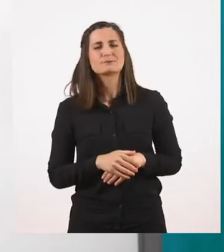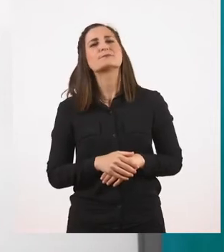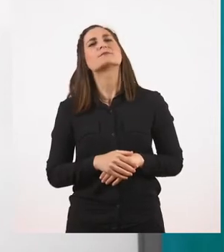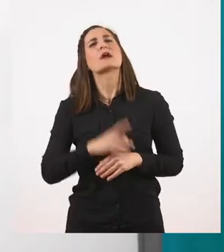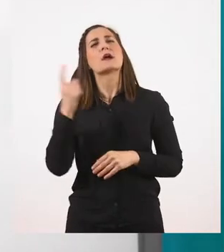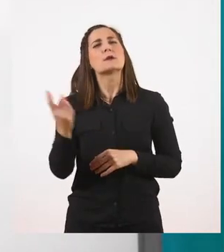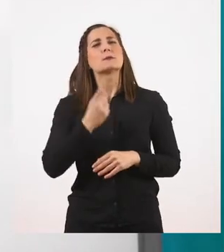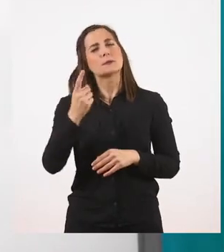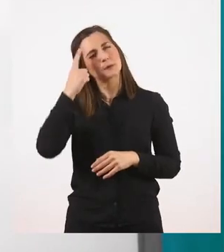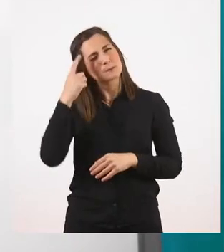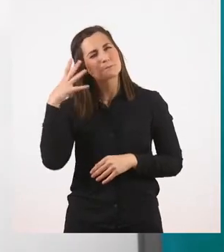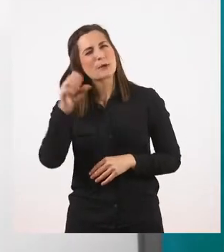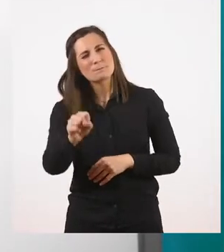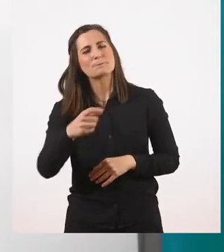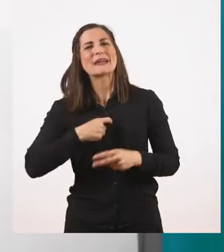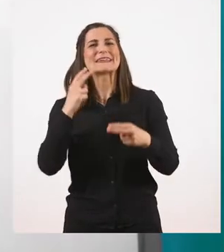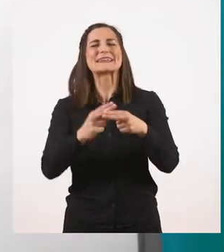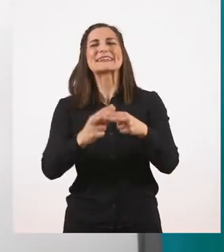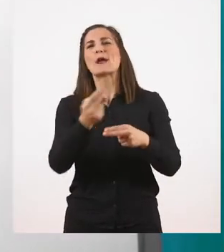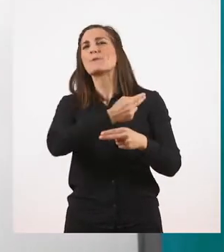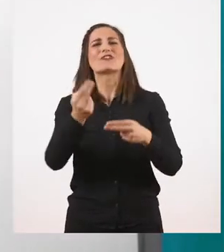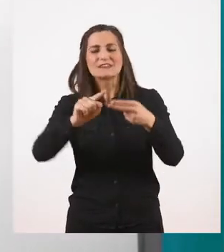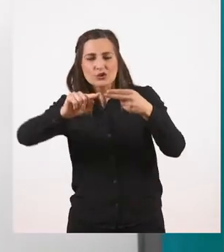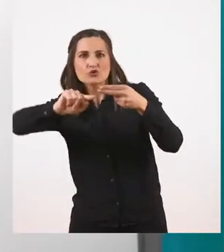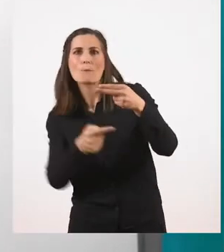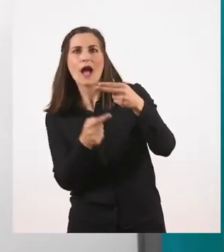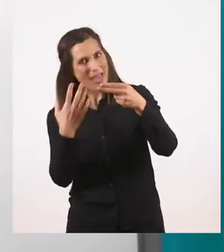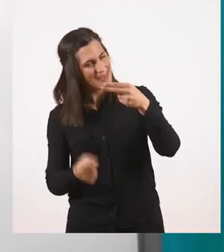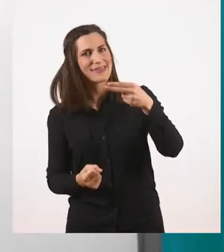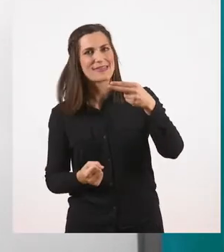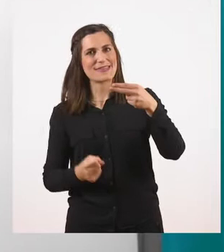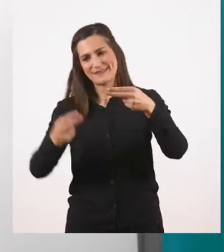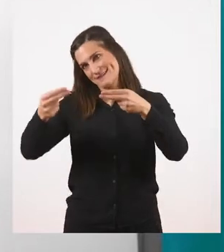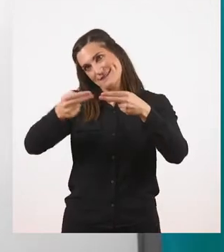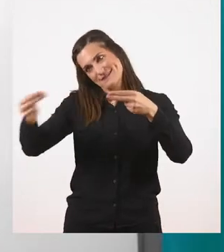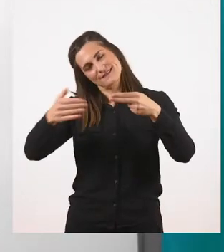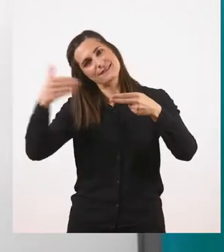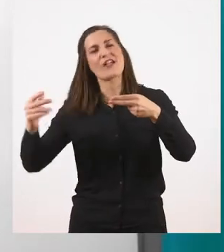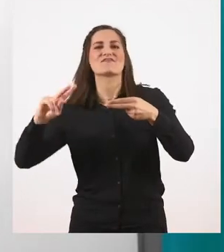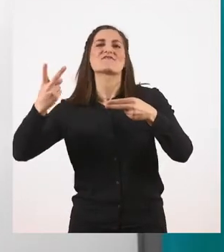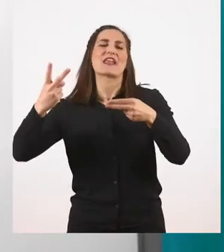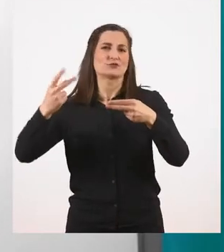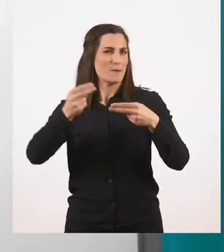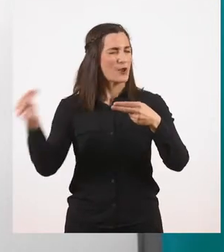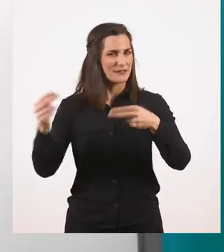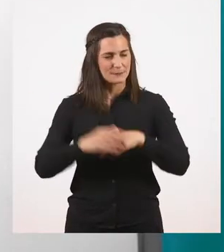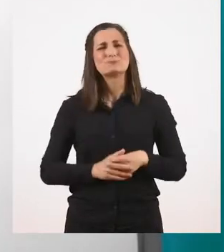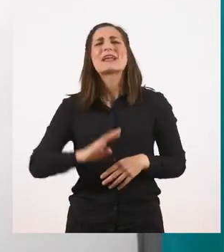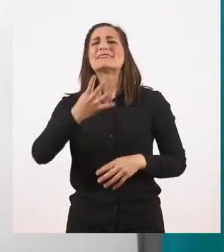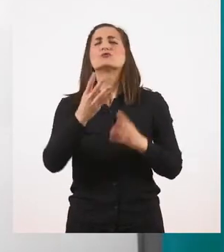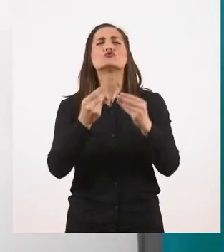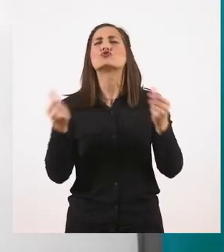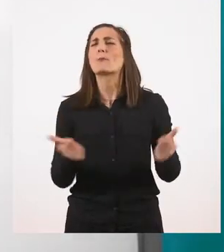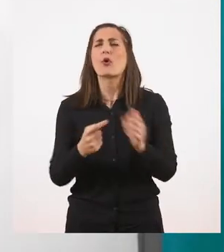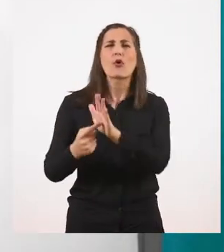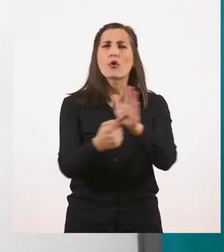διαχωρίζουμε από την κύρια πρόταση με ένα κόμμα. Ο τέταρθος τρόπος έκφρασης του χρόνου είναι